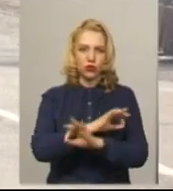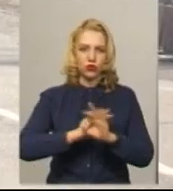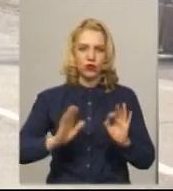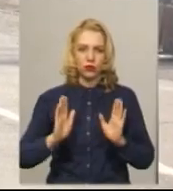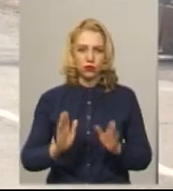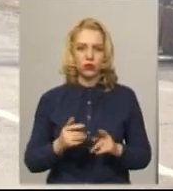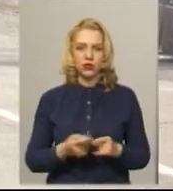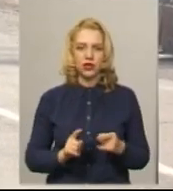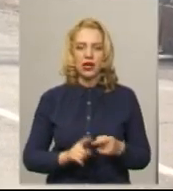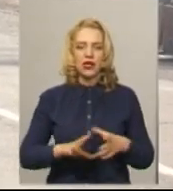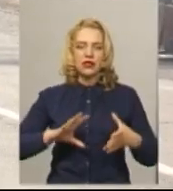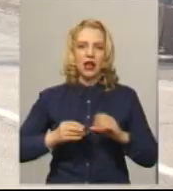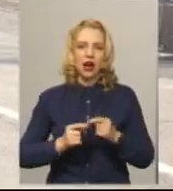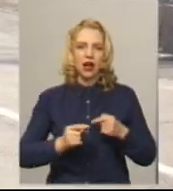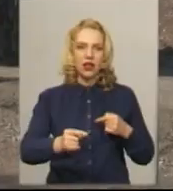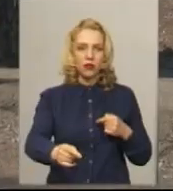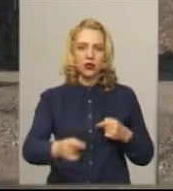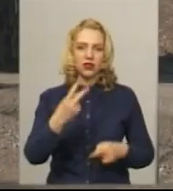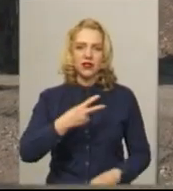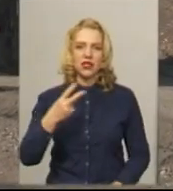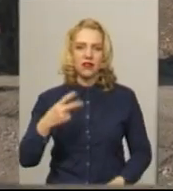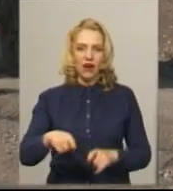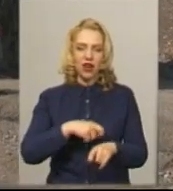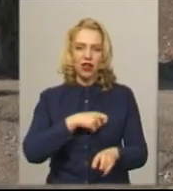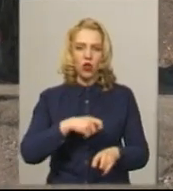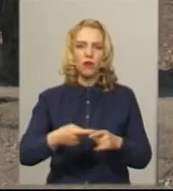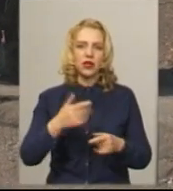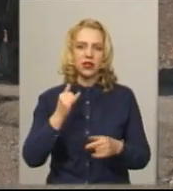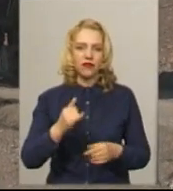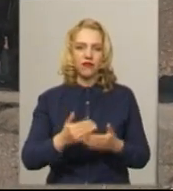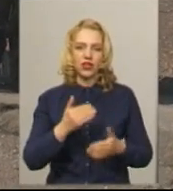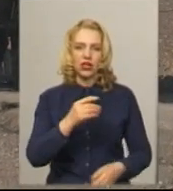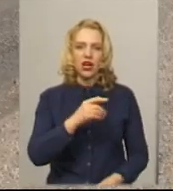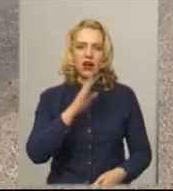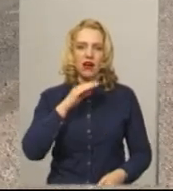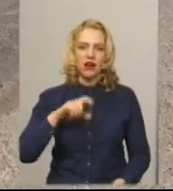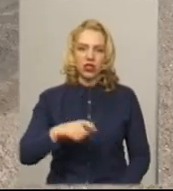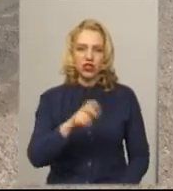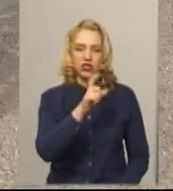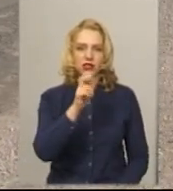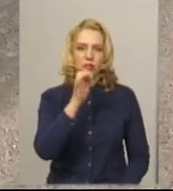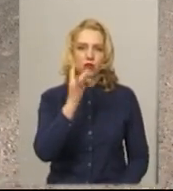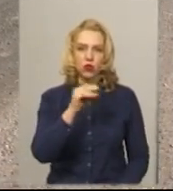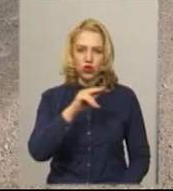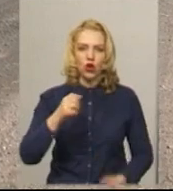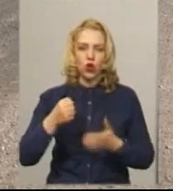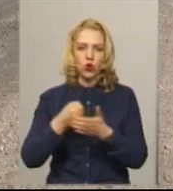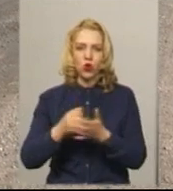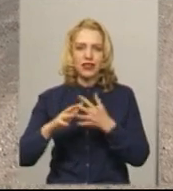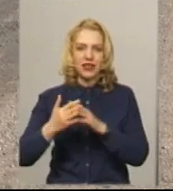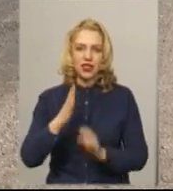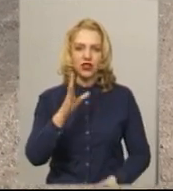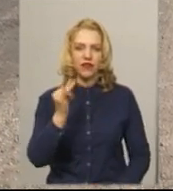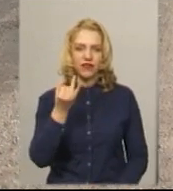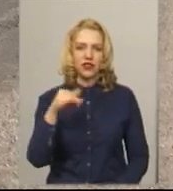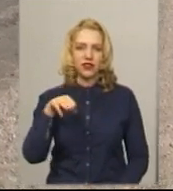Загальна протяжність ремонтних робіт становить 22 кілометри. Від кордону поріжці з Брущ до селища Вітівці, каже виконувач обов'язки начальника служби автомобільних